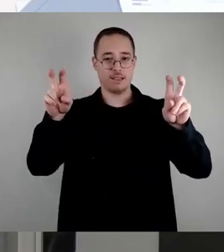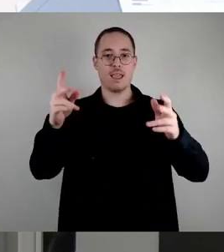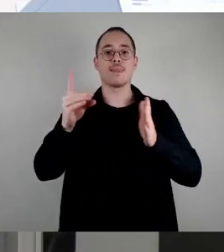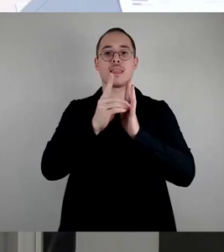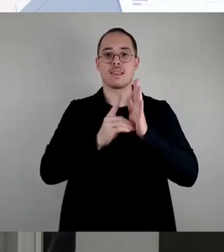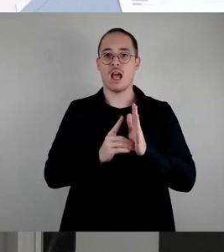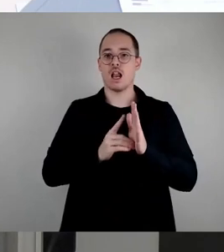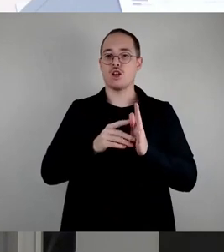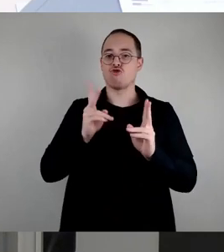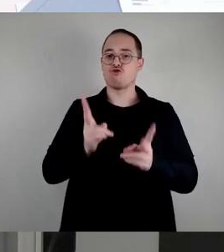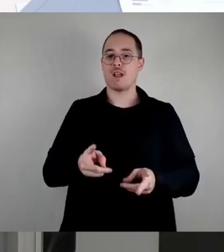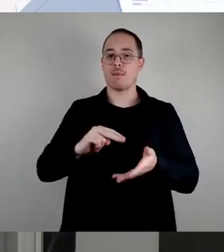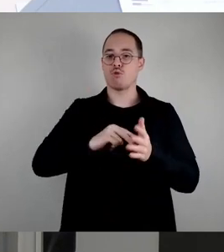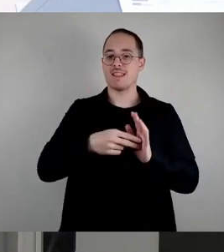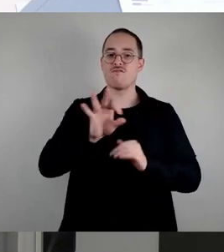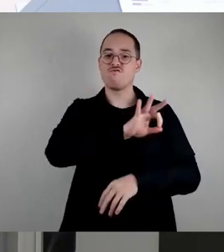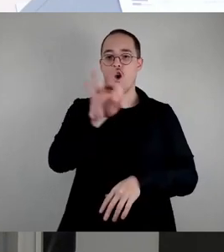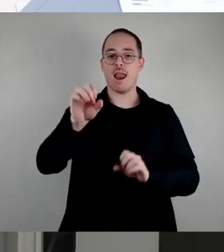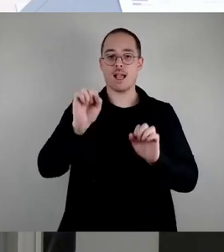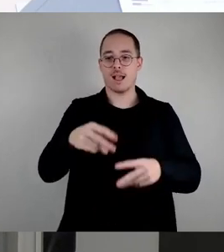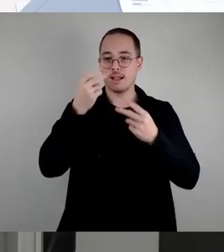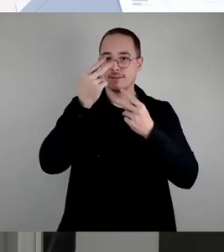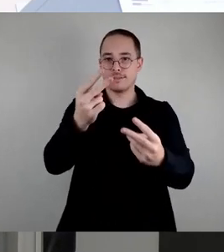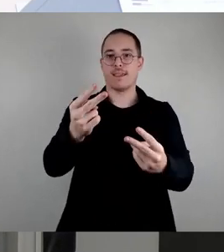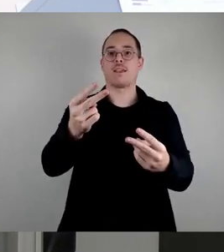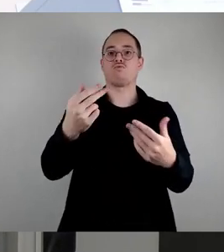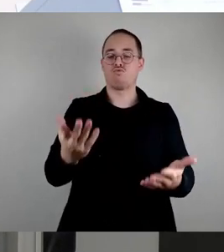Stadt im Blick. Was will die SPD?